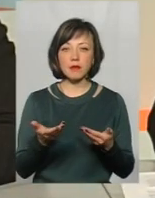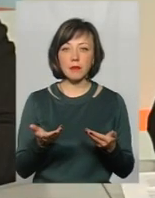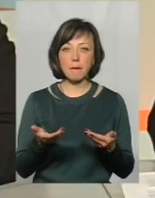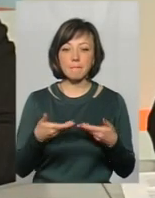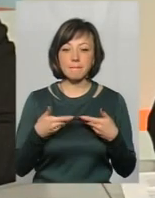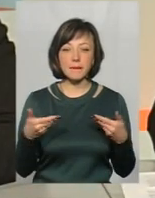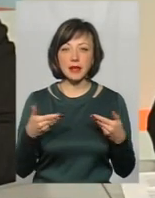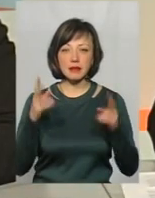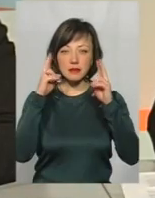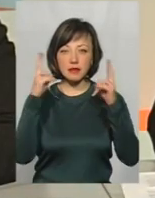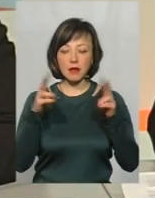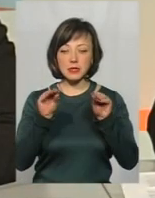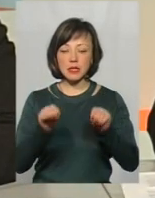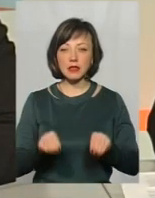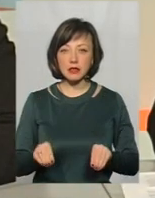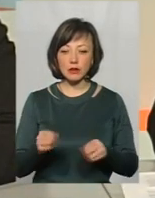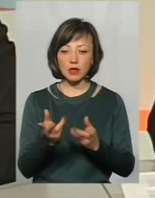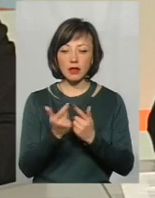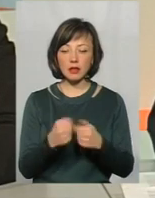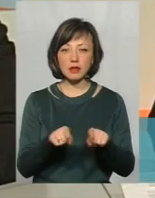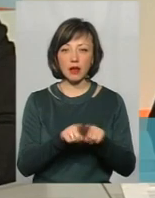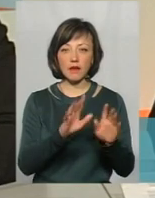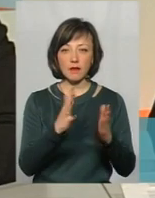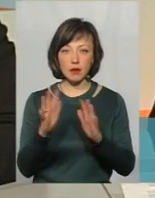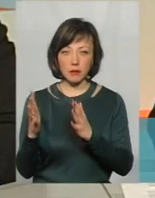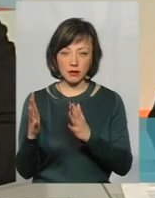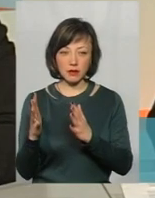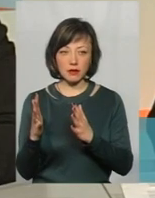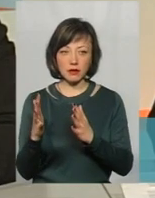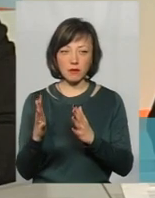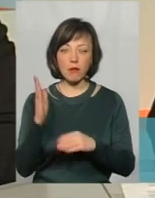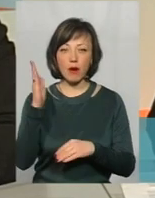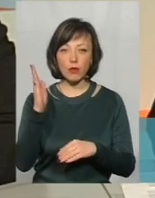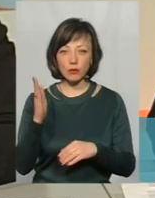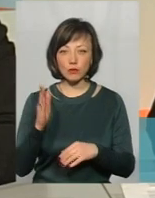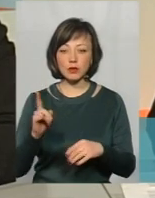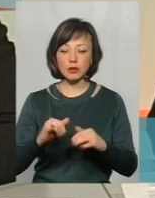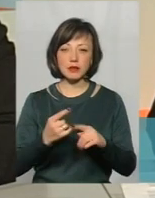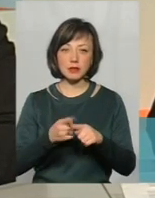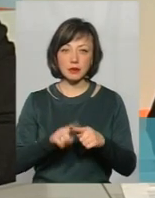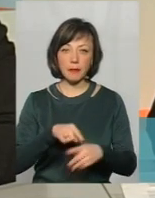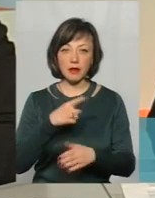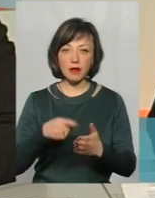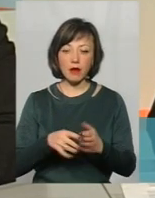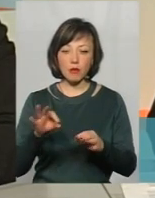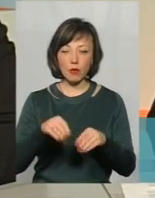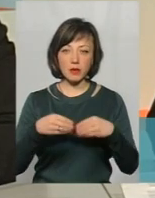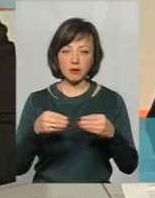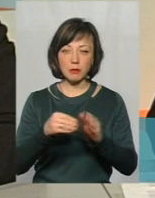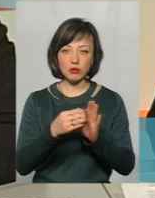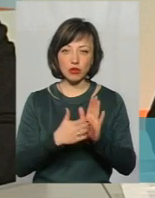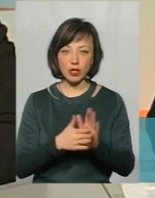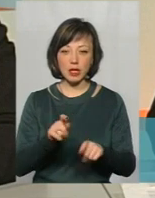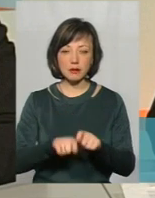станова, статистикою кількості таких випадків, де в майбутньому буде вирішуватися питання про призначення експертизи. Тут